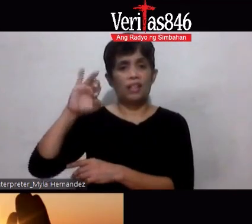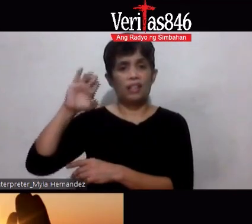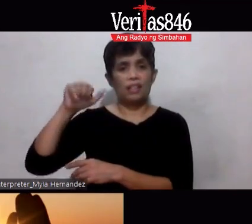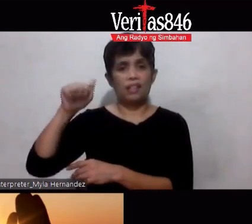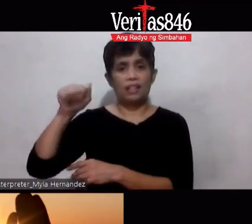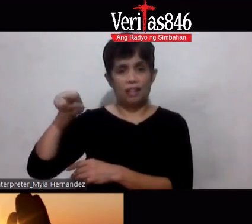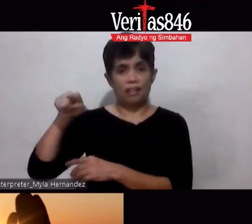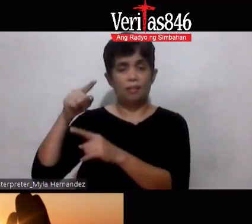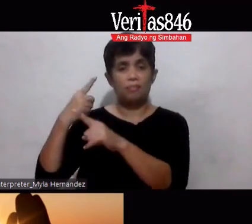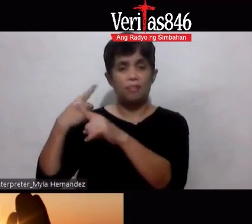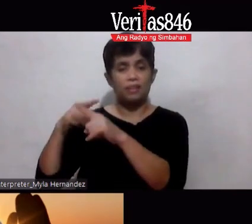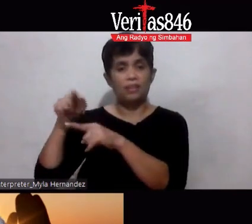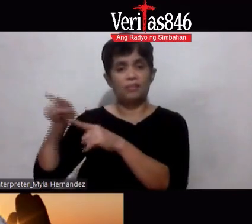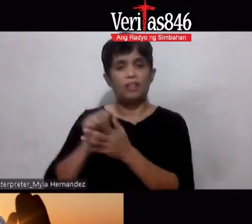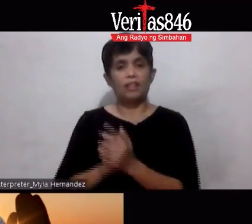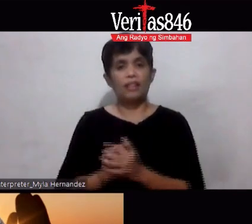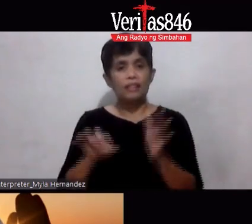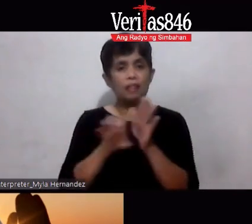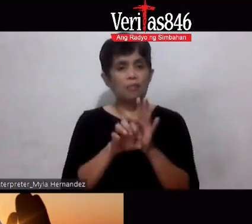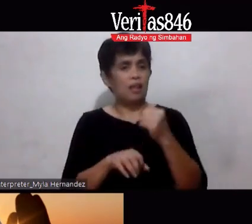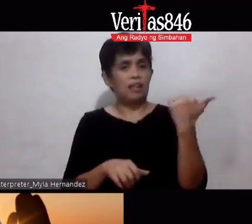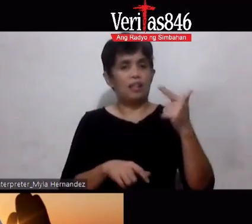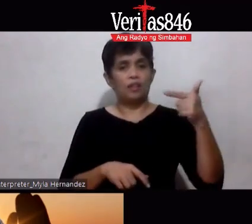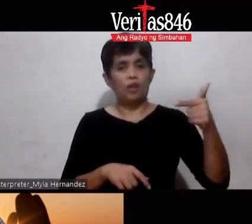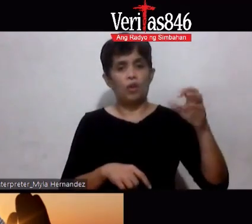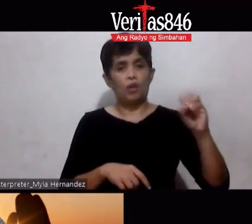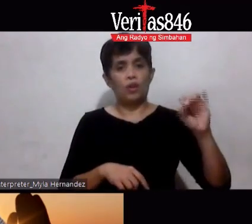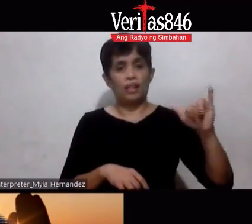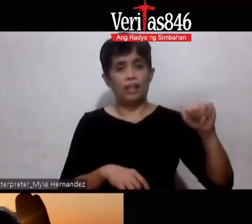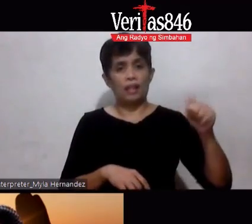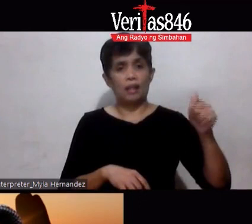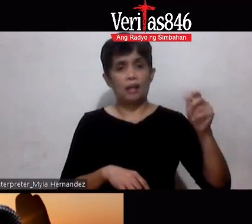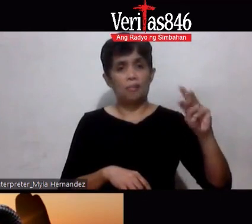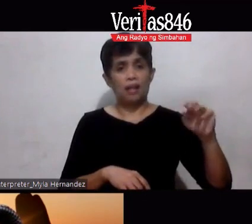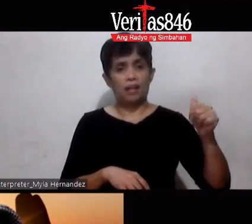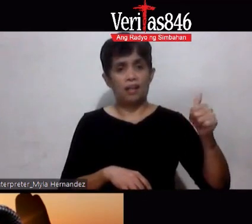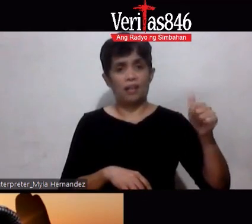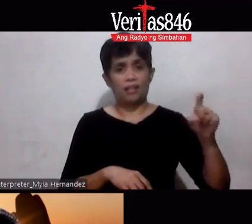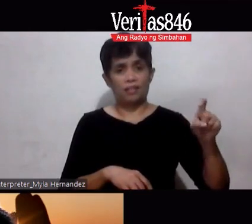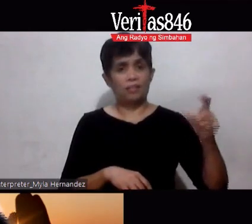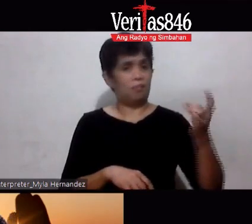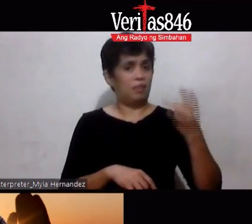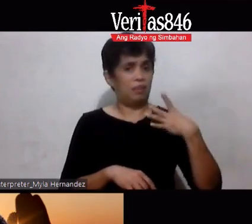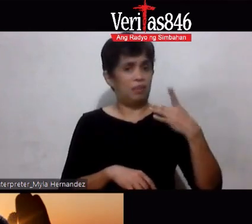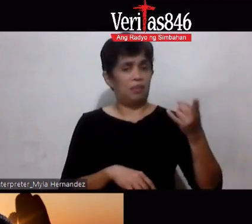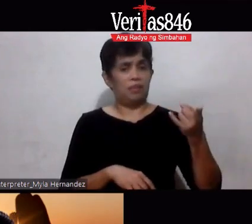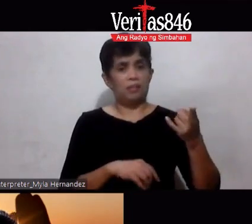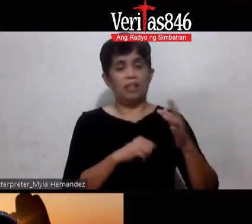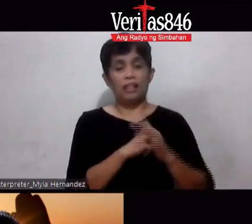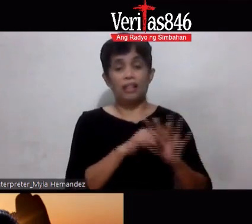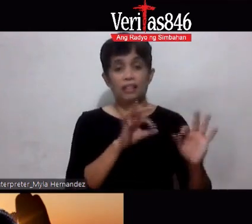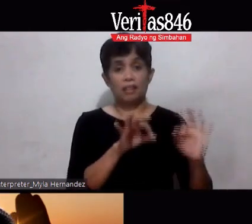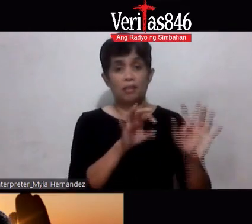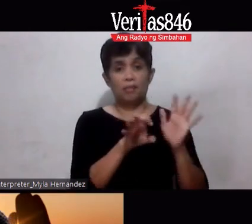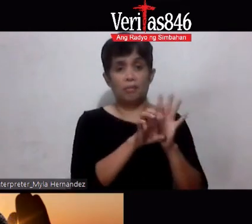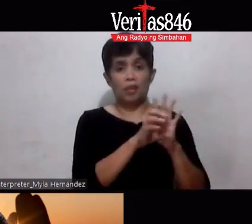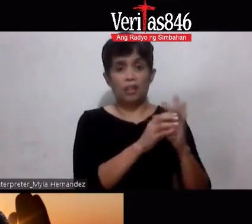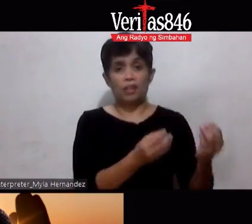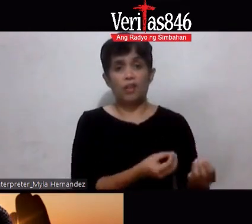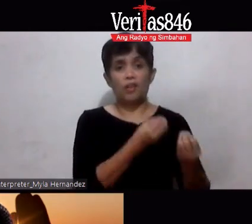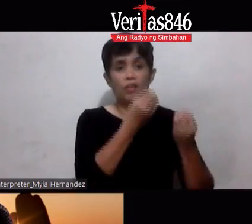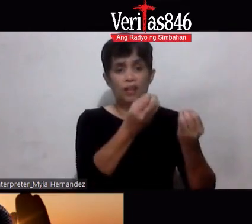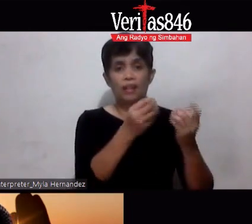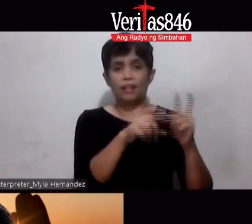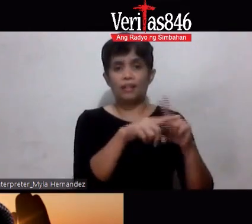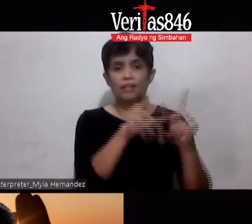naririnag nating magagandang mga sinabi ay dahil Guya Max yung ininom nila so kung inaalok sa inyo ibang